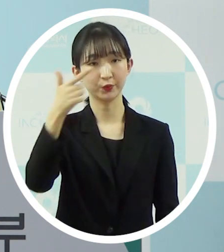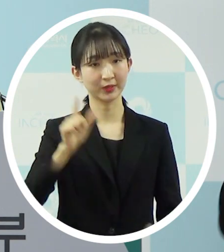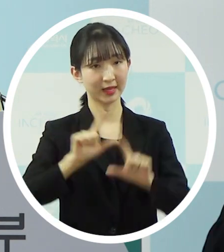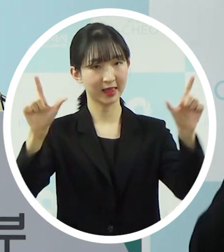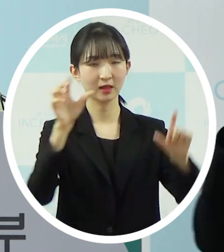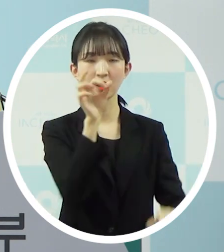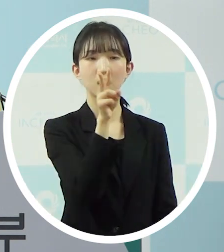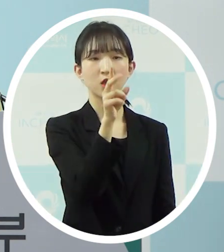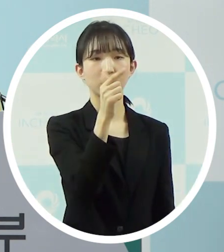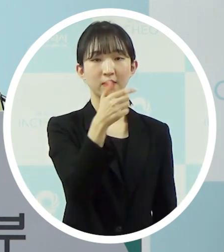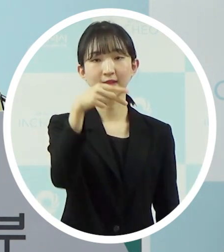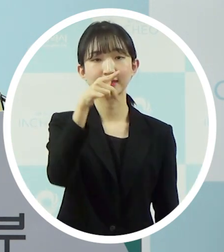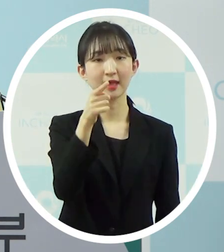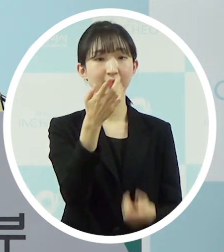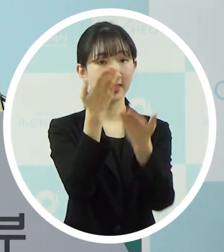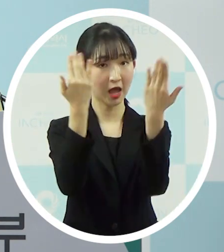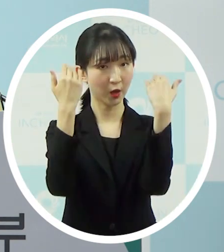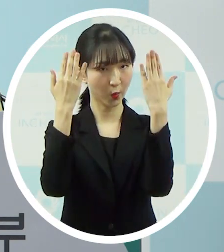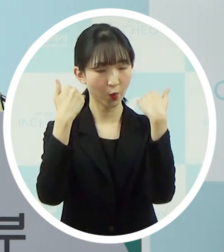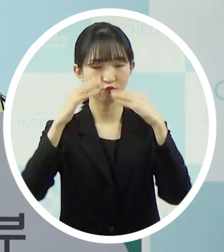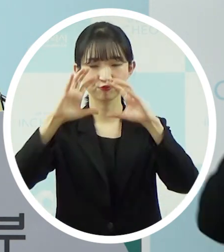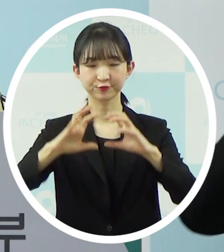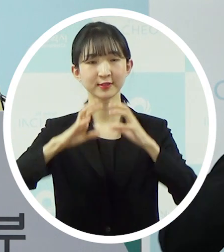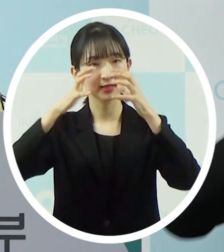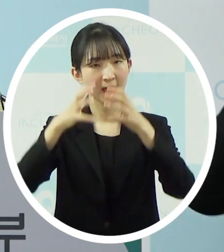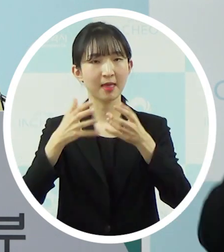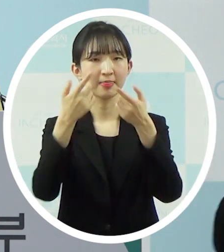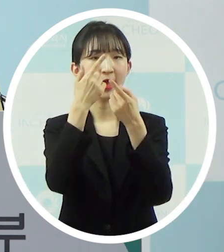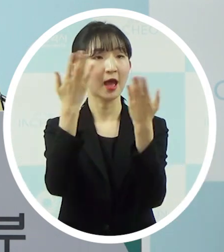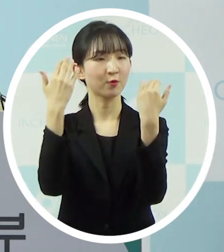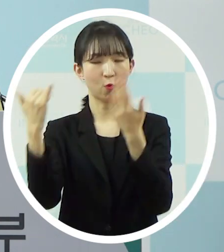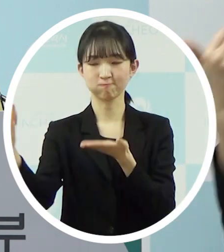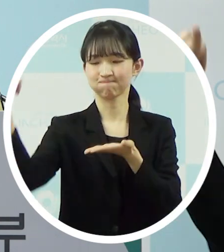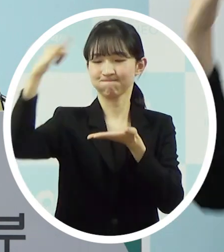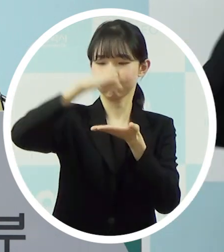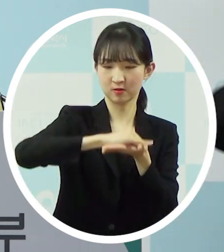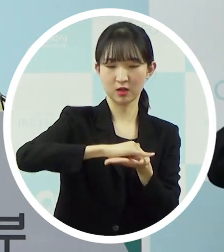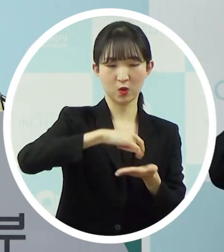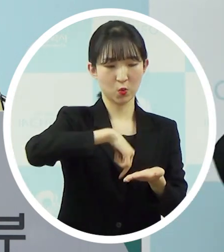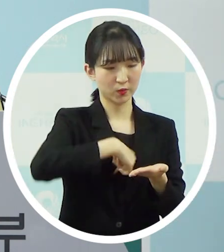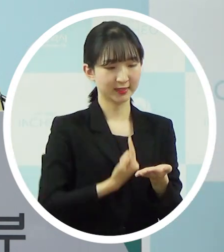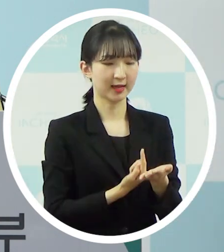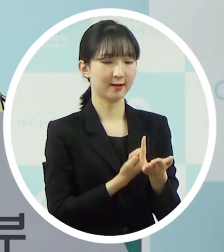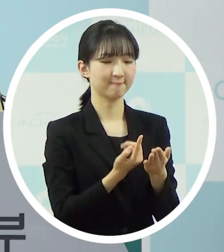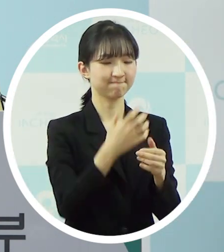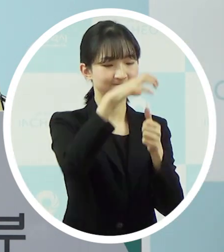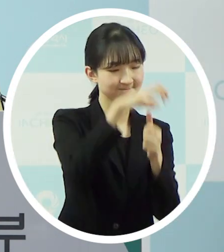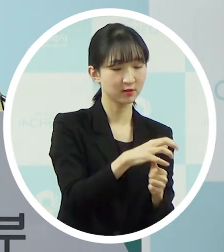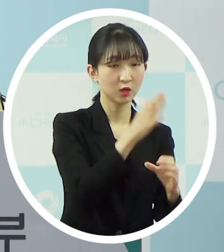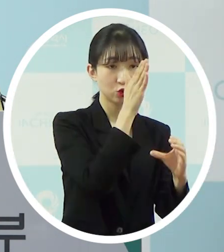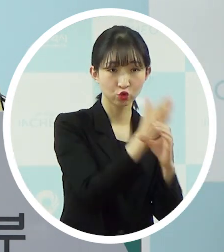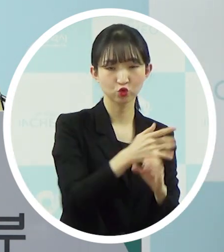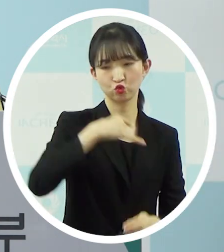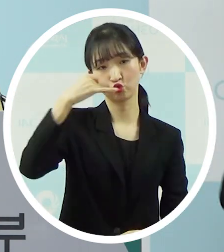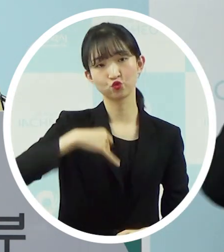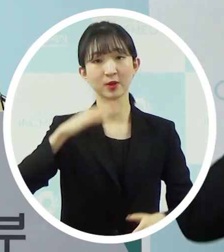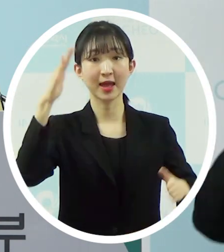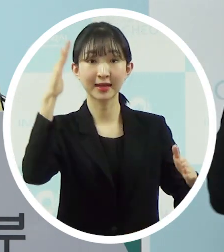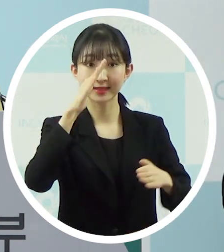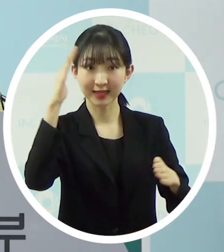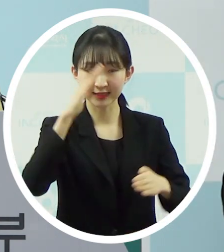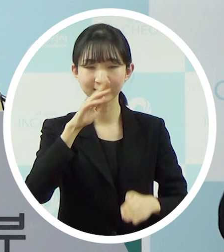연세대 국제 캠퍼스로 복귀해 1인실 기숙사에 격리 중이던 중국 입국 유학생은